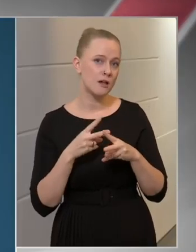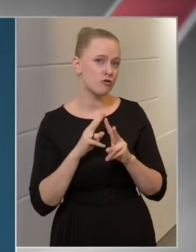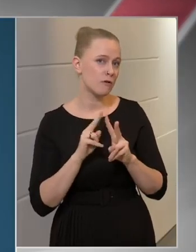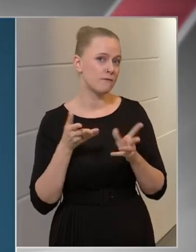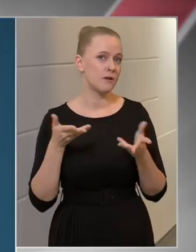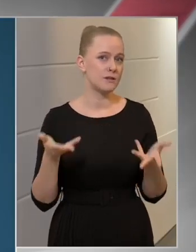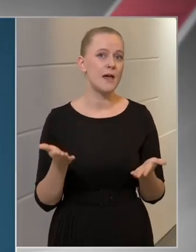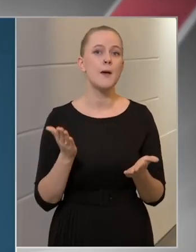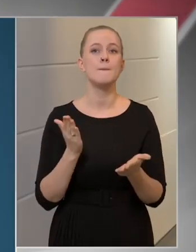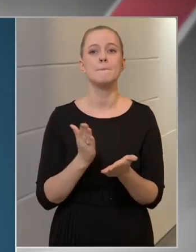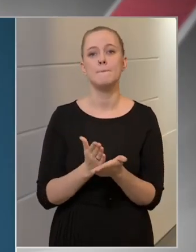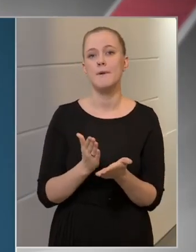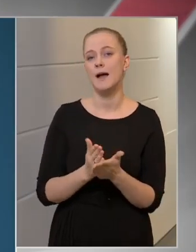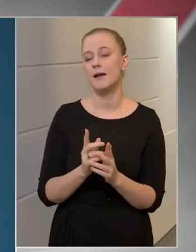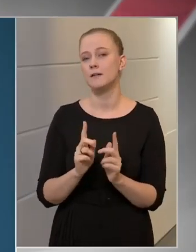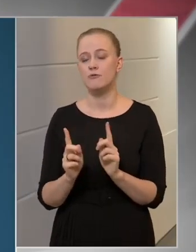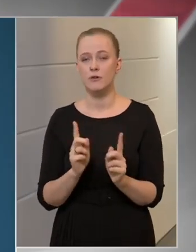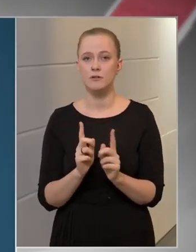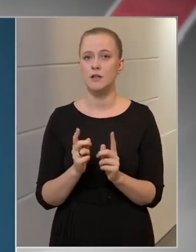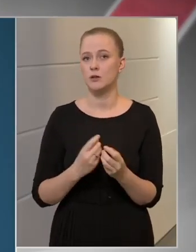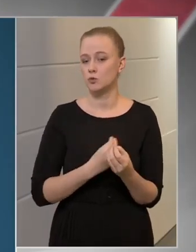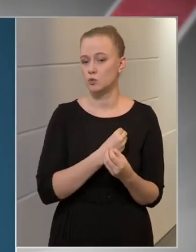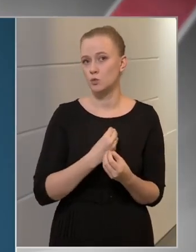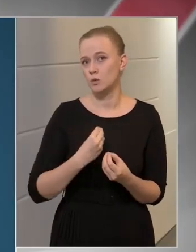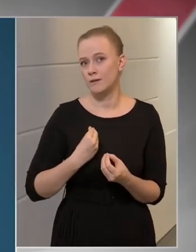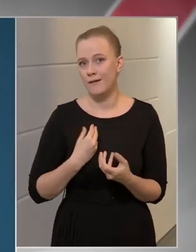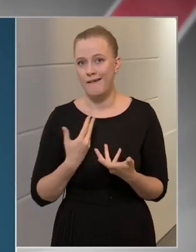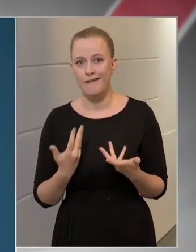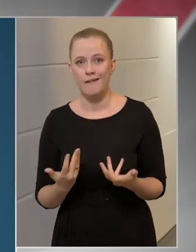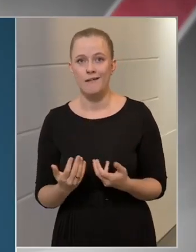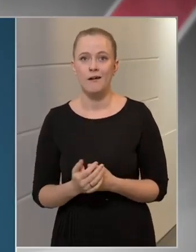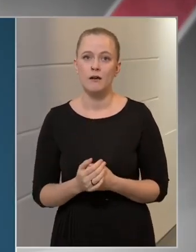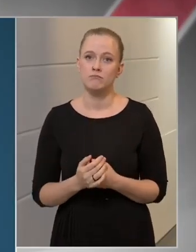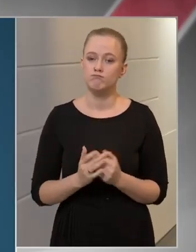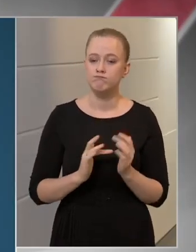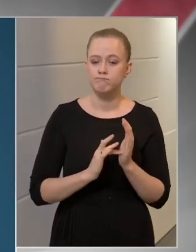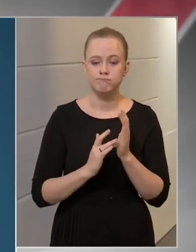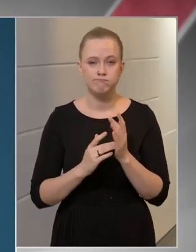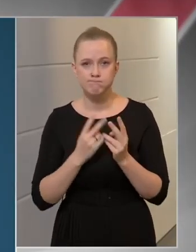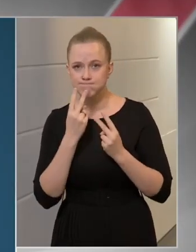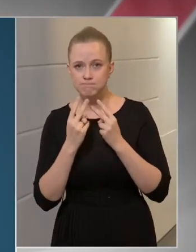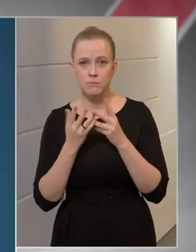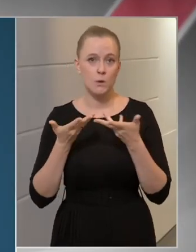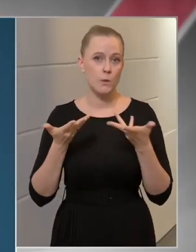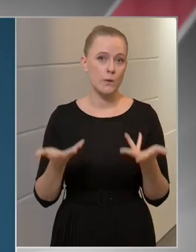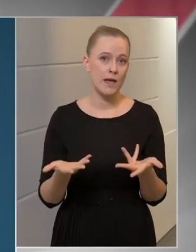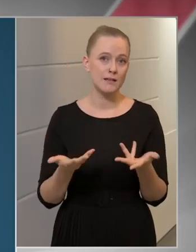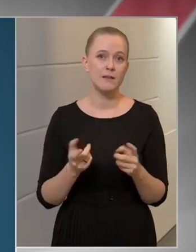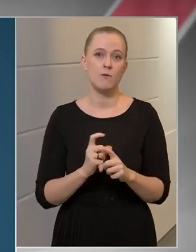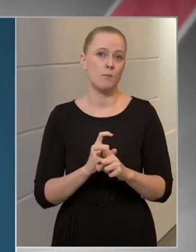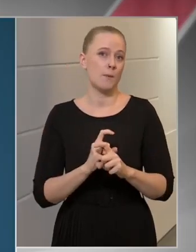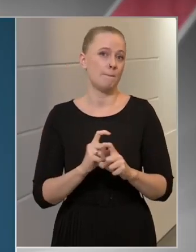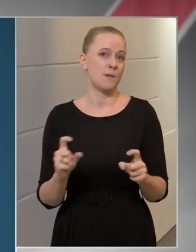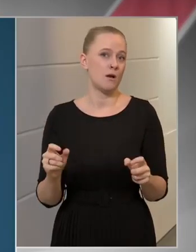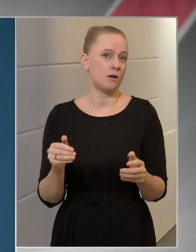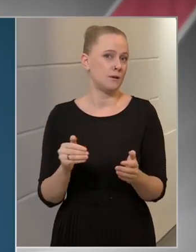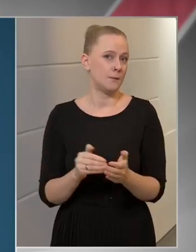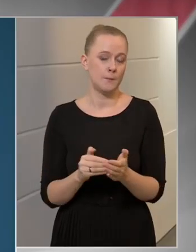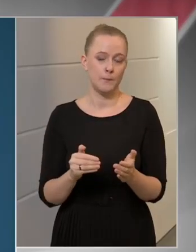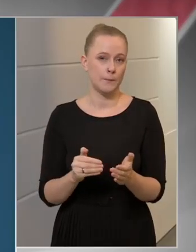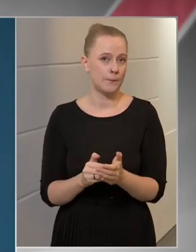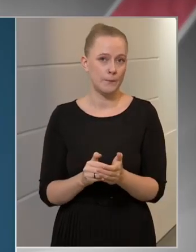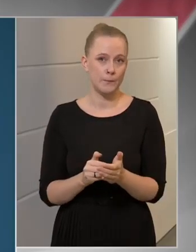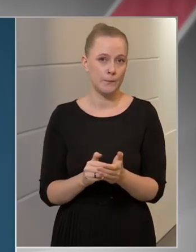már a betegség tünetei mutatkoznak, de valami miatt még ezek nem